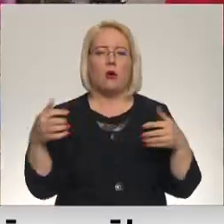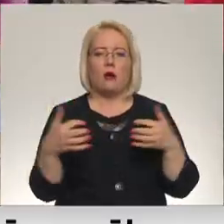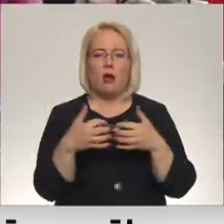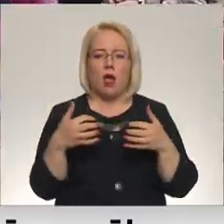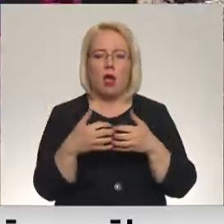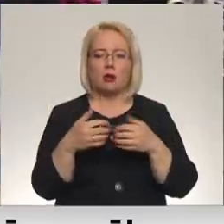aktīvi turpinās. Paldies! Paldies! Paldies!